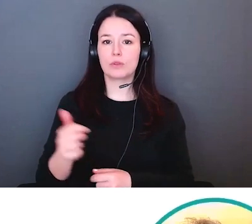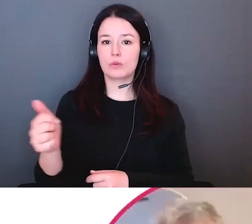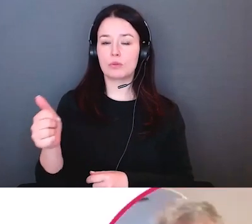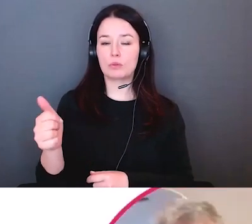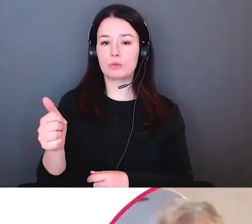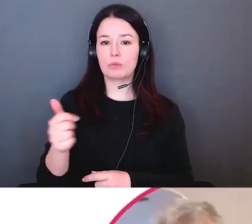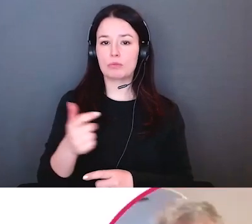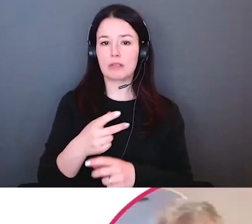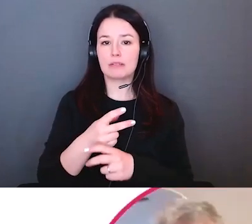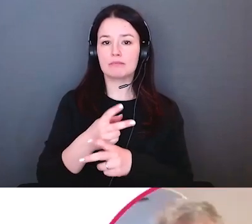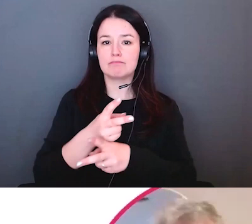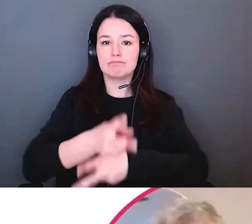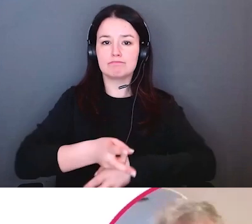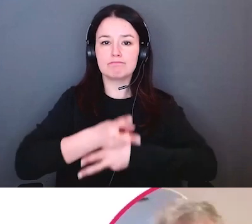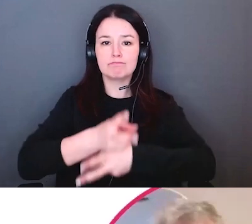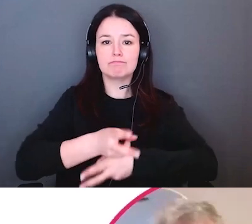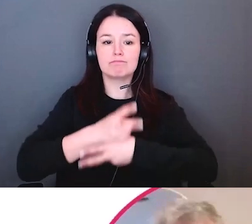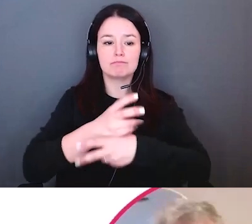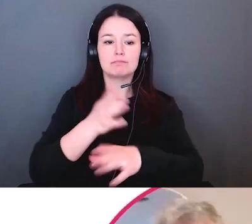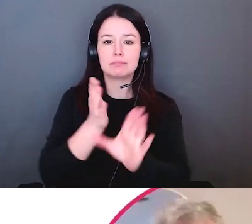orateurs. Et en disant cela,